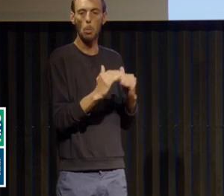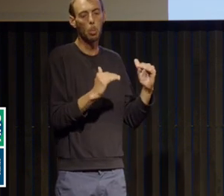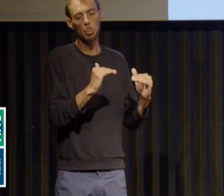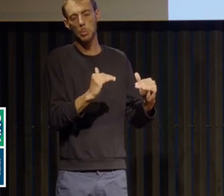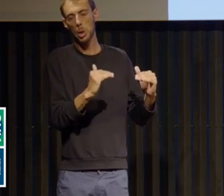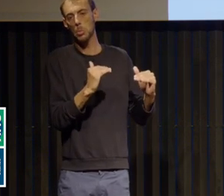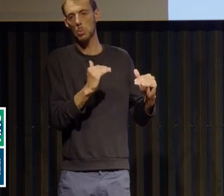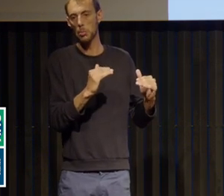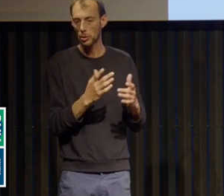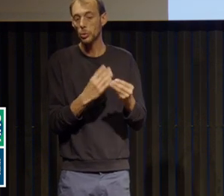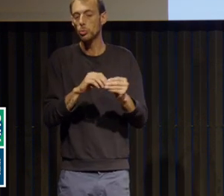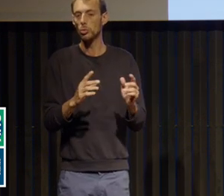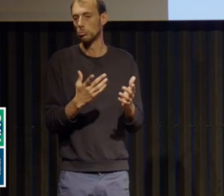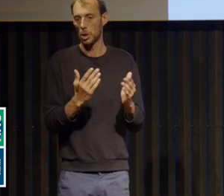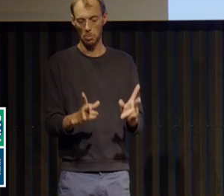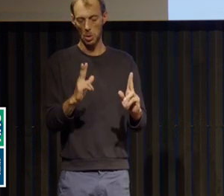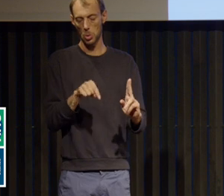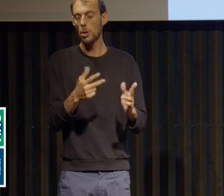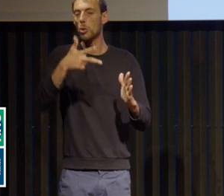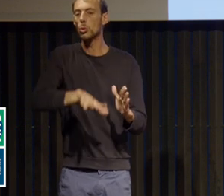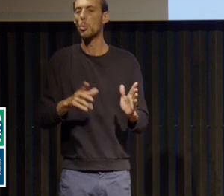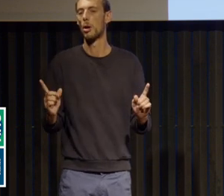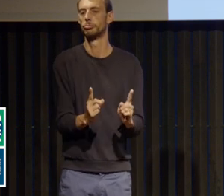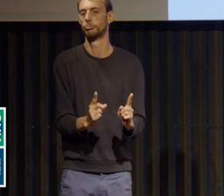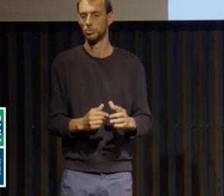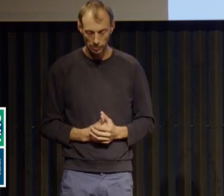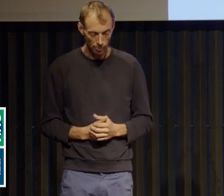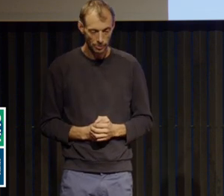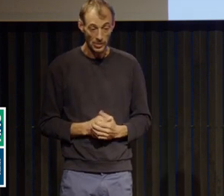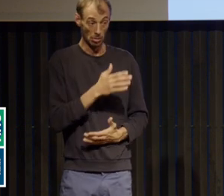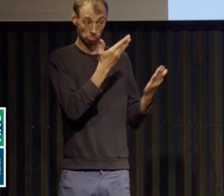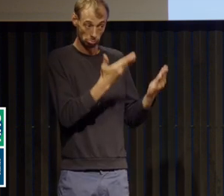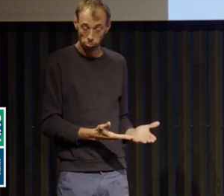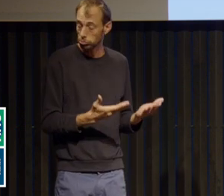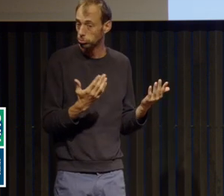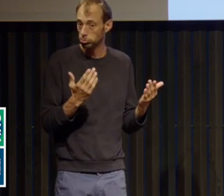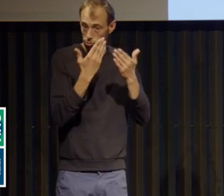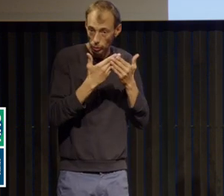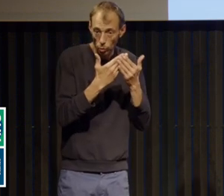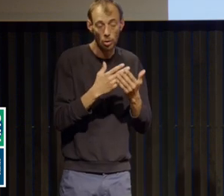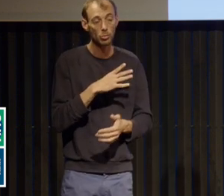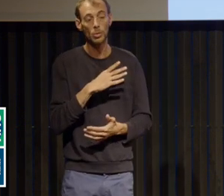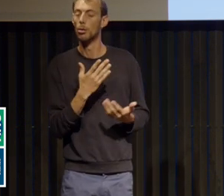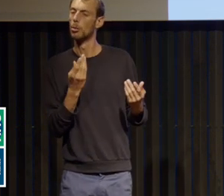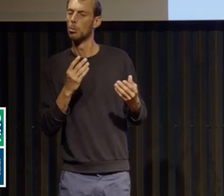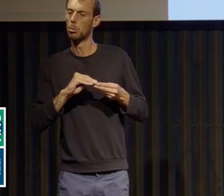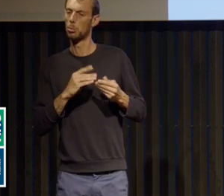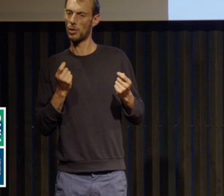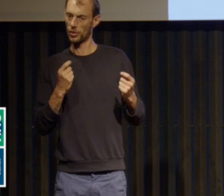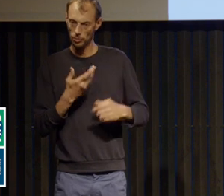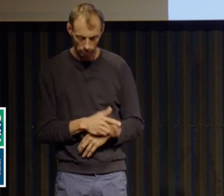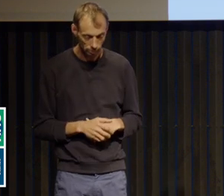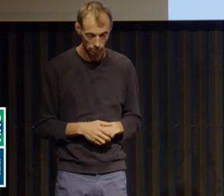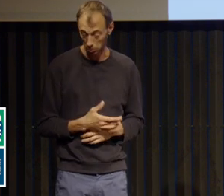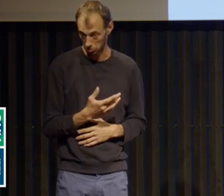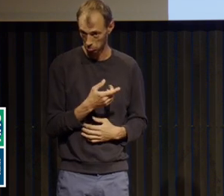Alors, elle est étudiante, elle rencontre des difficultés financières, donc elle essaie d'économiser